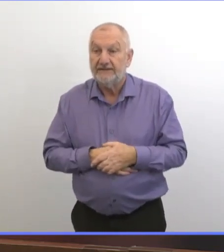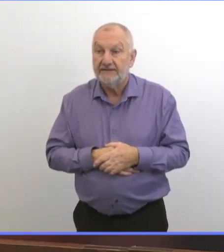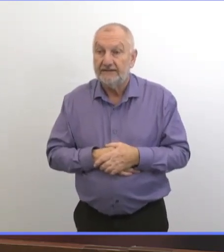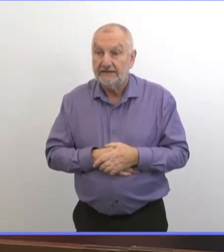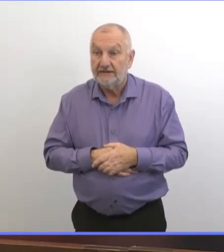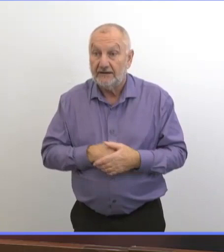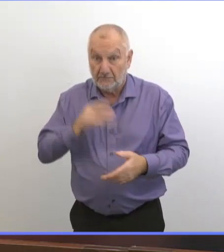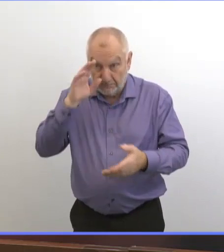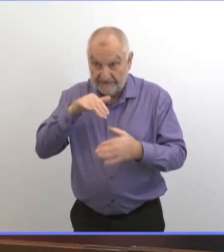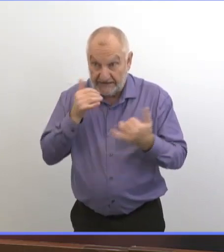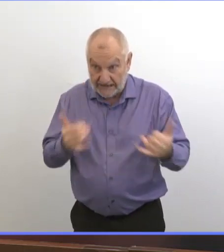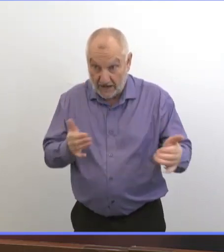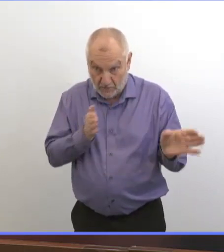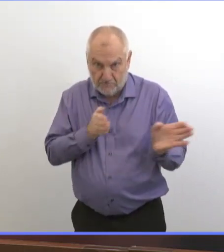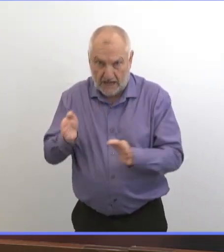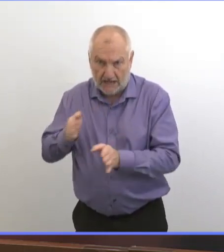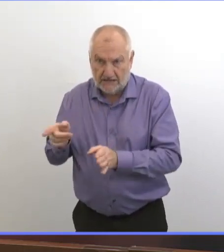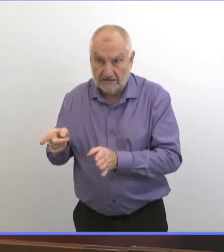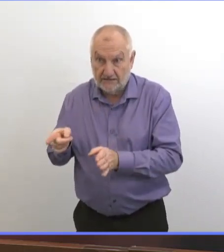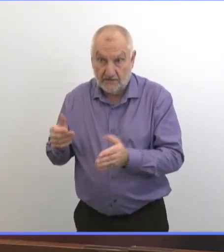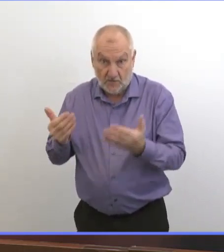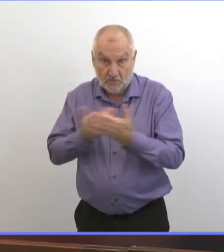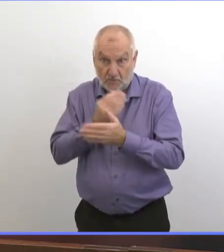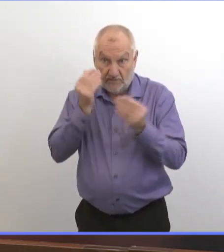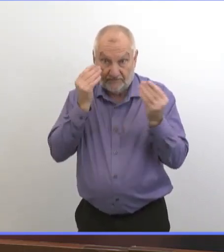'un y travaille. n pas les dernières nouvelles.